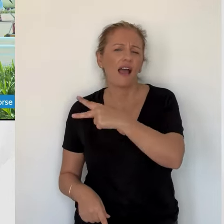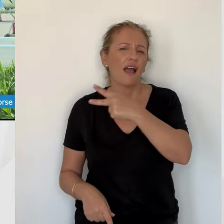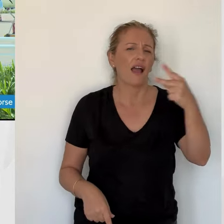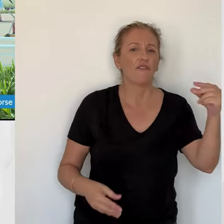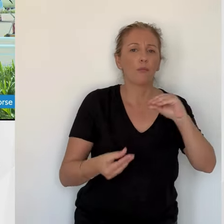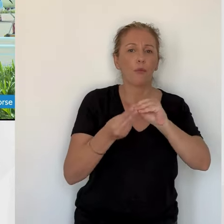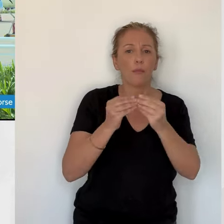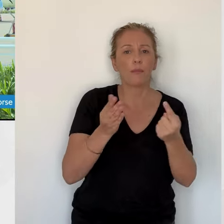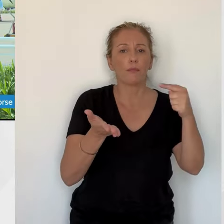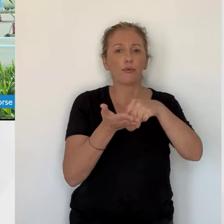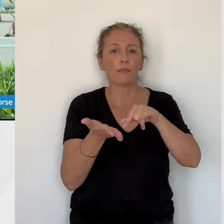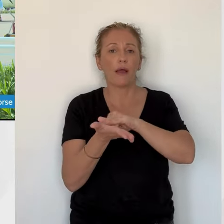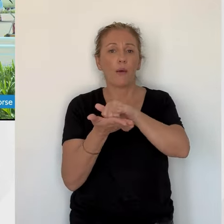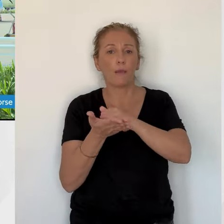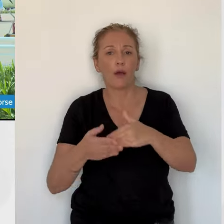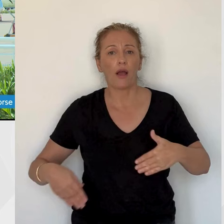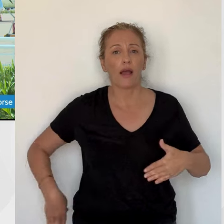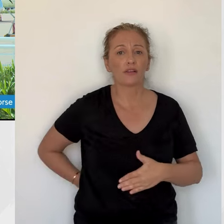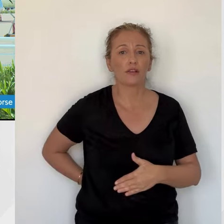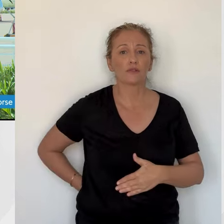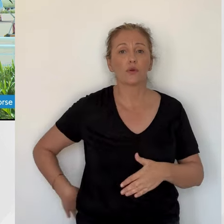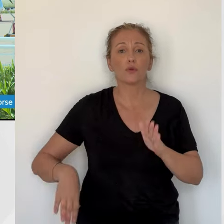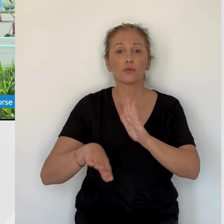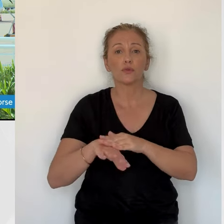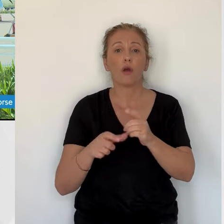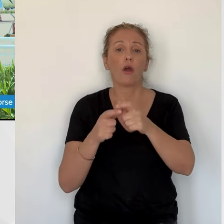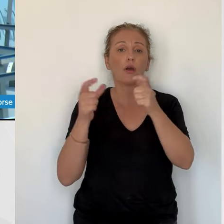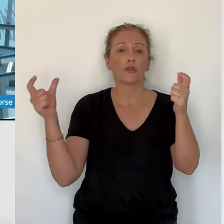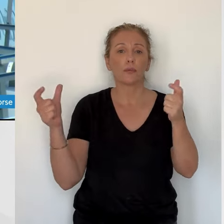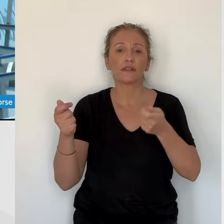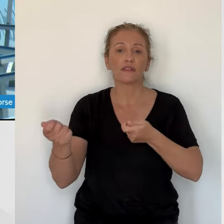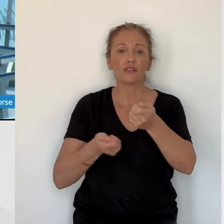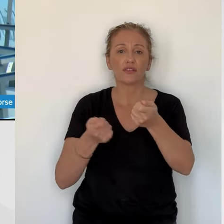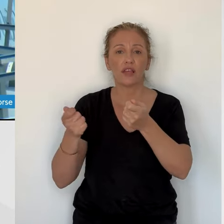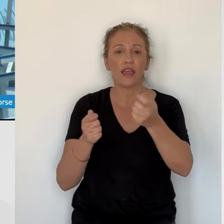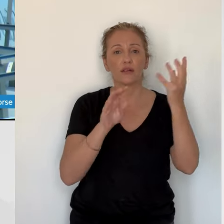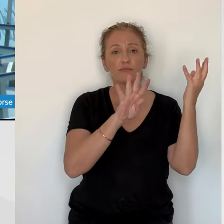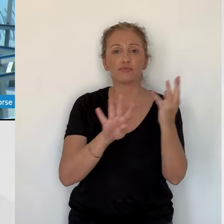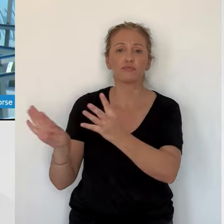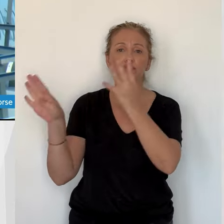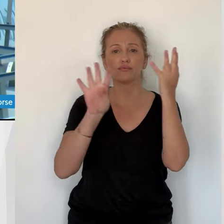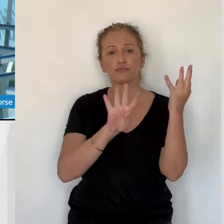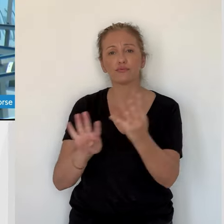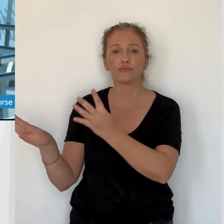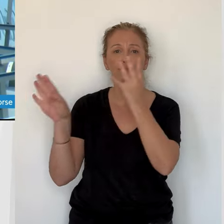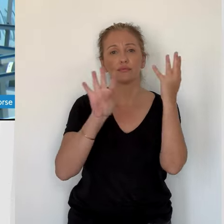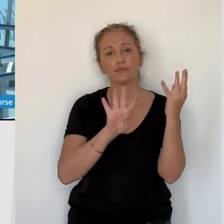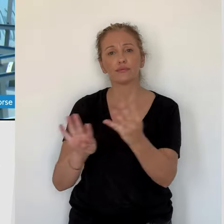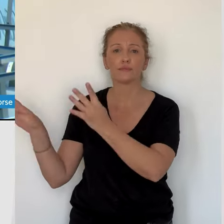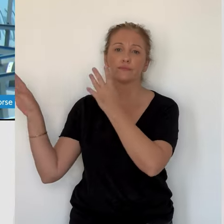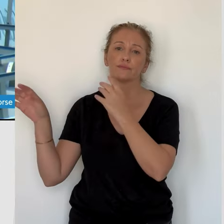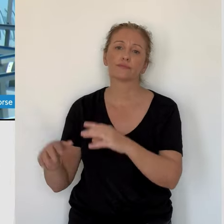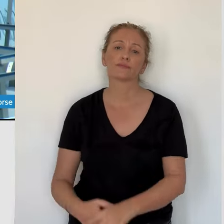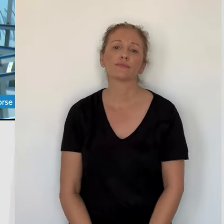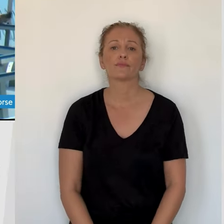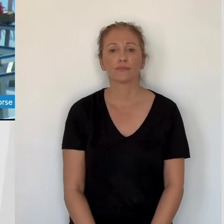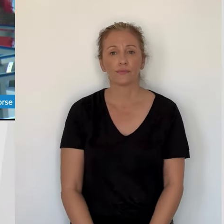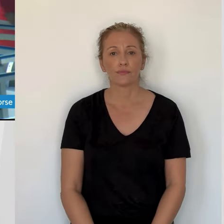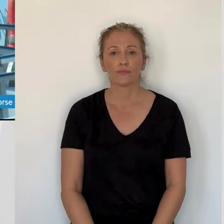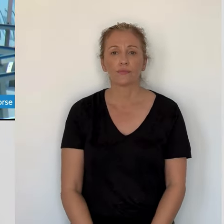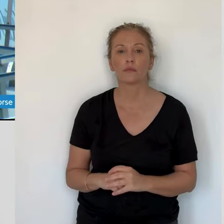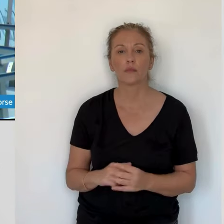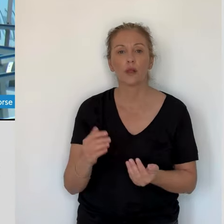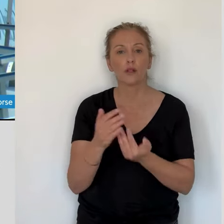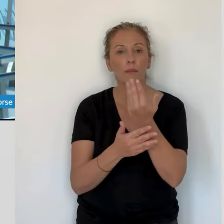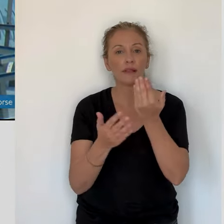dernier, l'Etat a dénoncé des défaillances graves de la sûreté à l'aéroport d'Ajaccio après une enquête ouverte concernant une société en